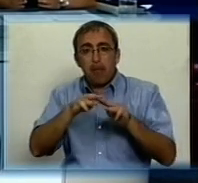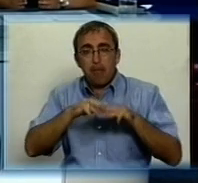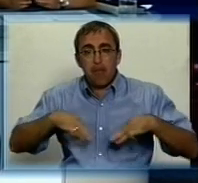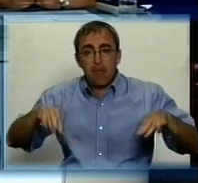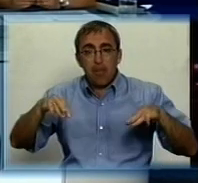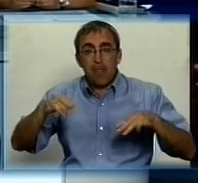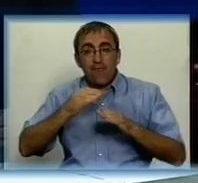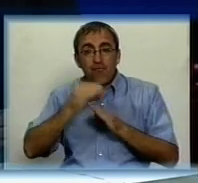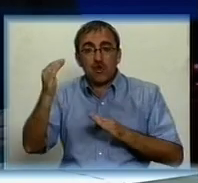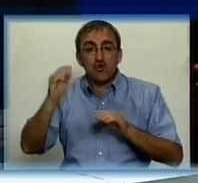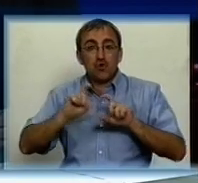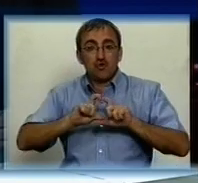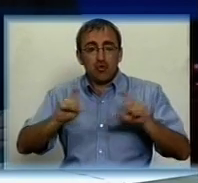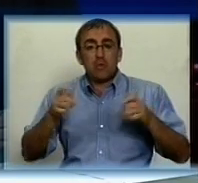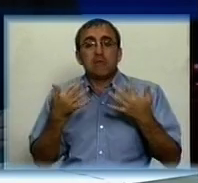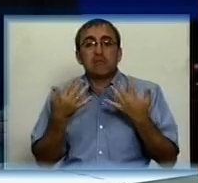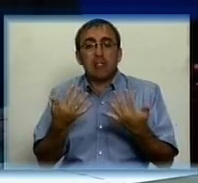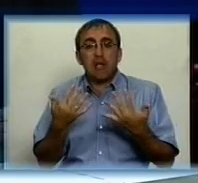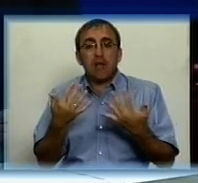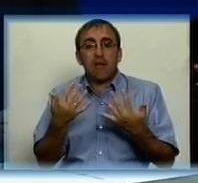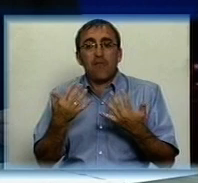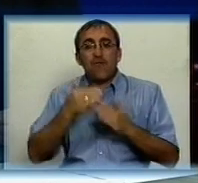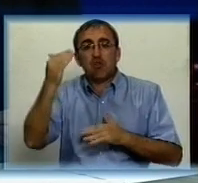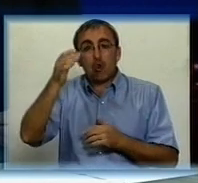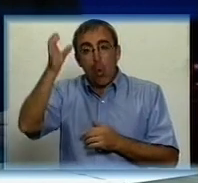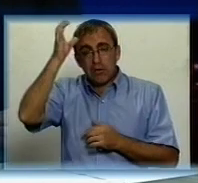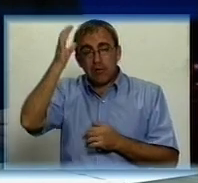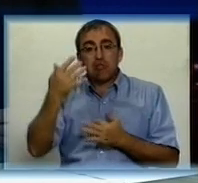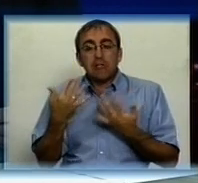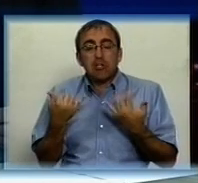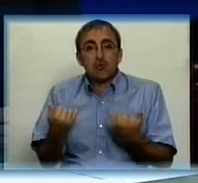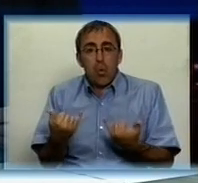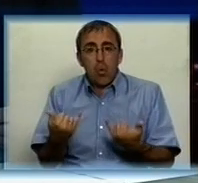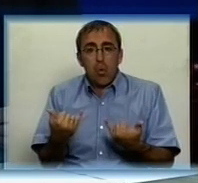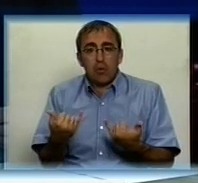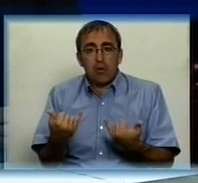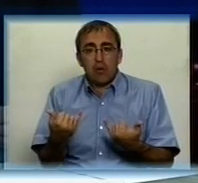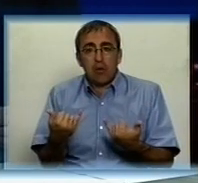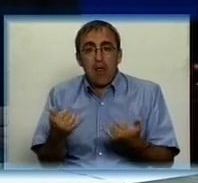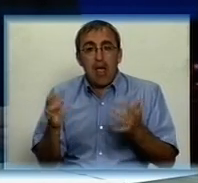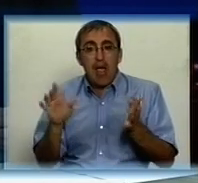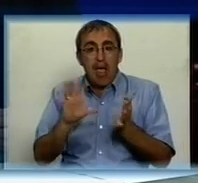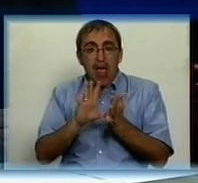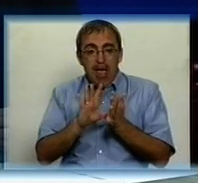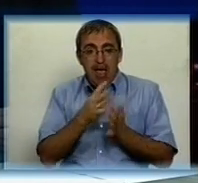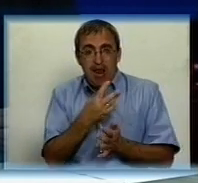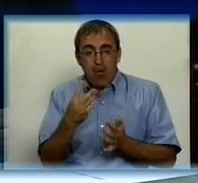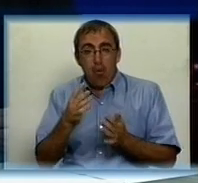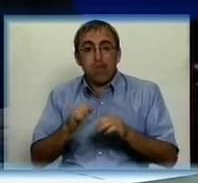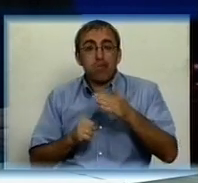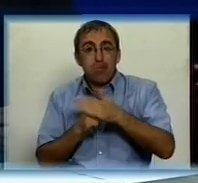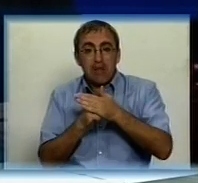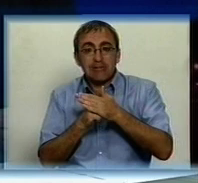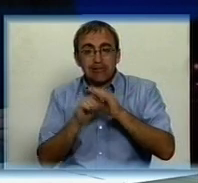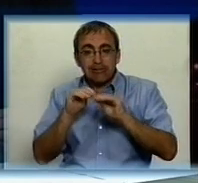Департамент Вищої школи, скільки Вищої освіти, скільки на сьогодні по електронній базі вже зареєструвалось.